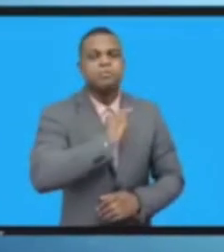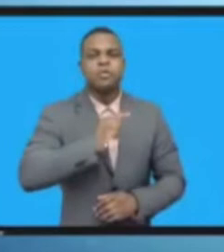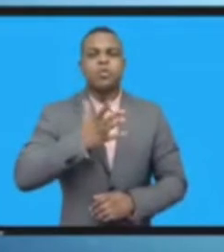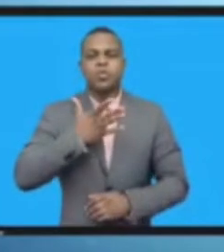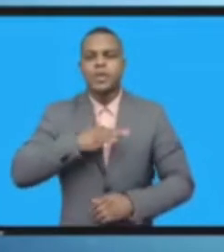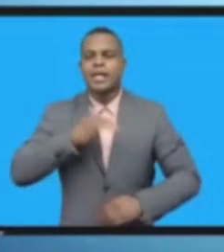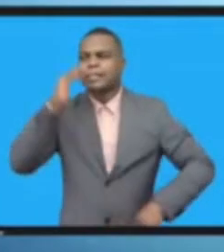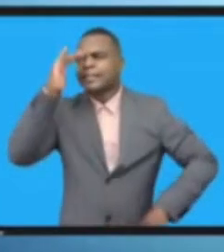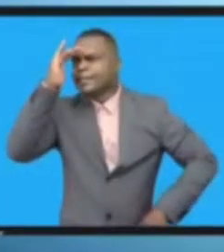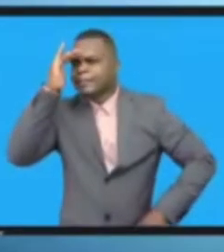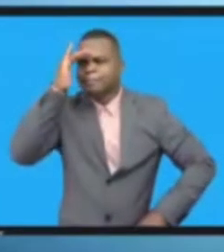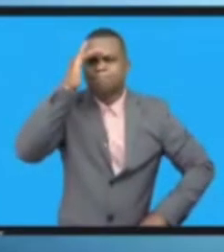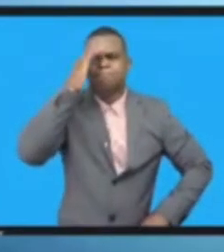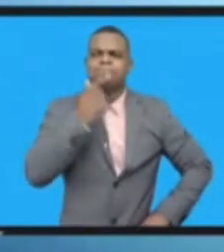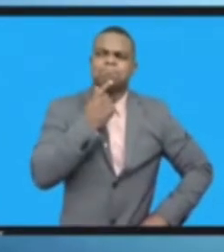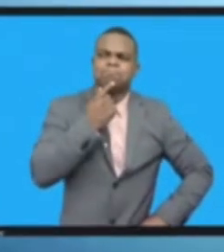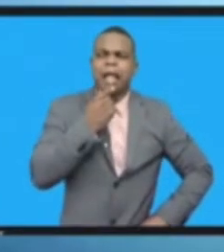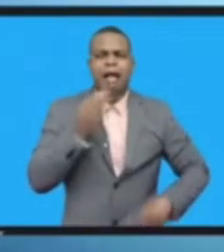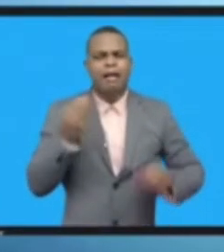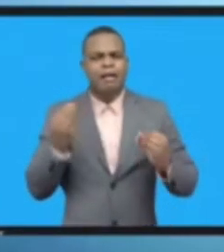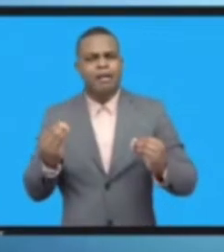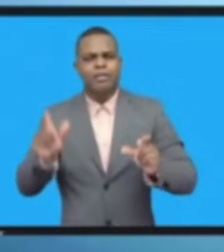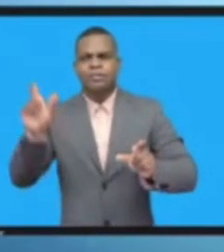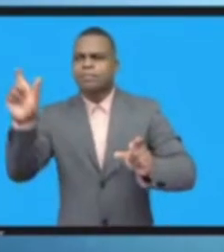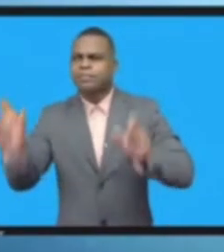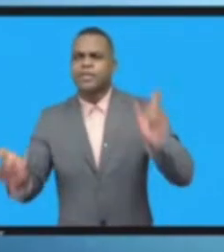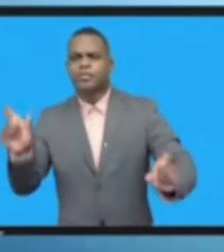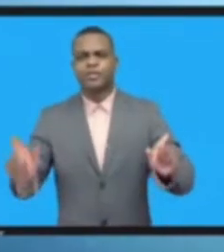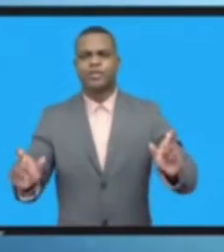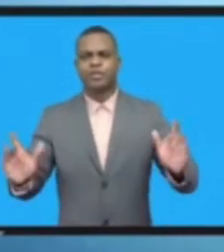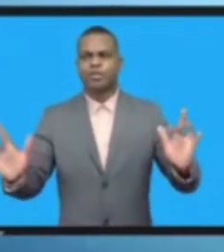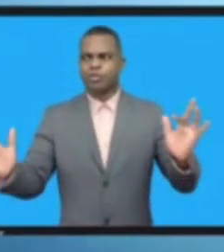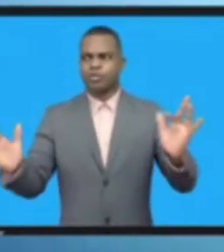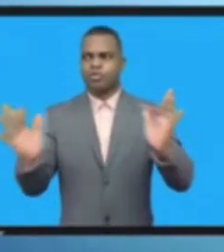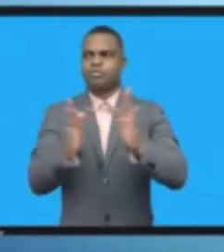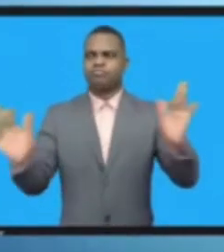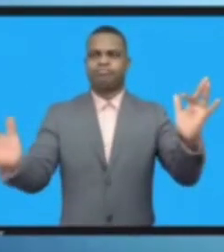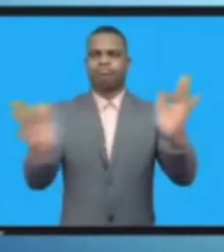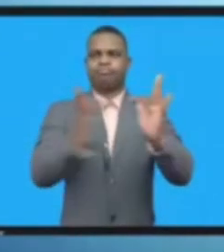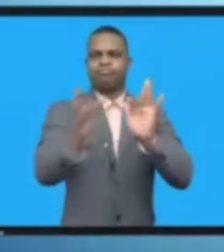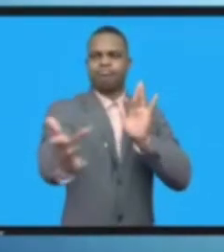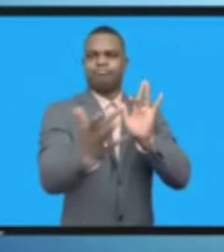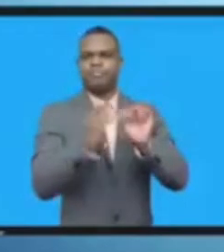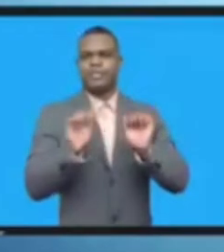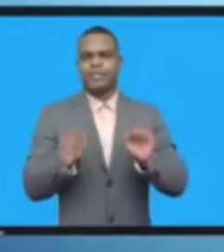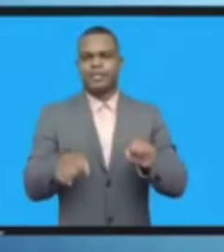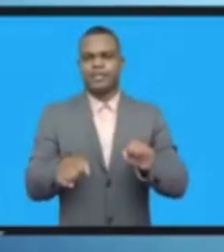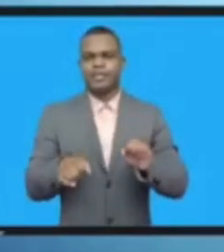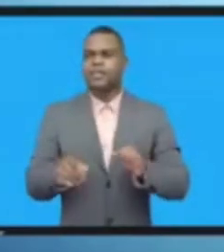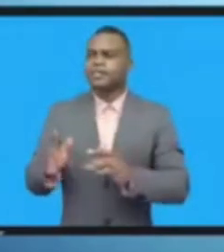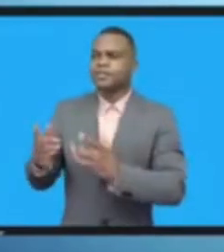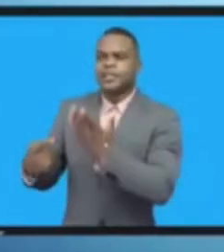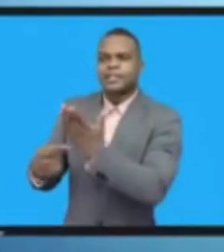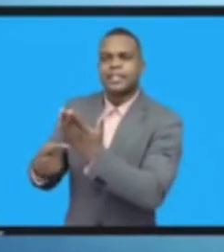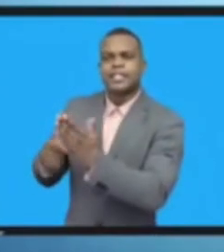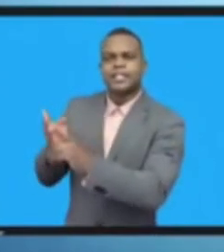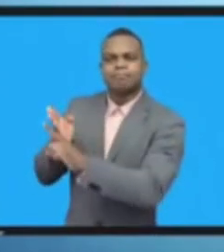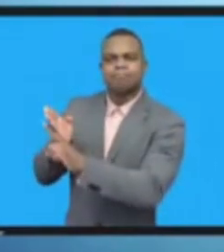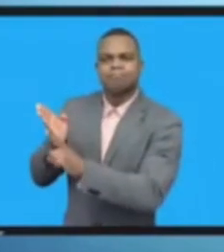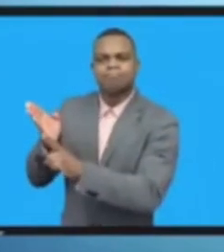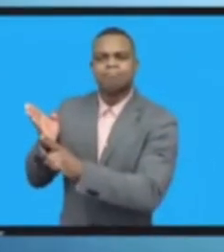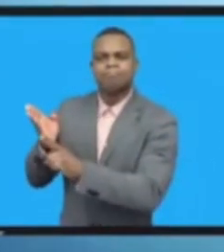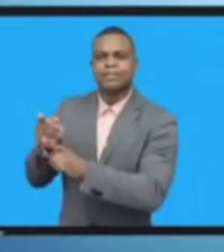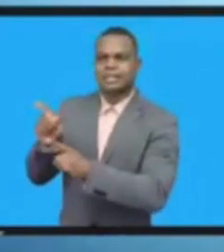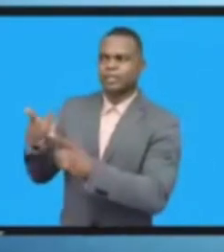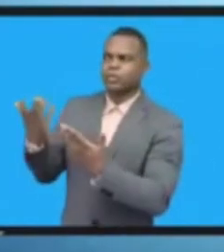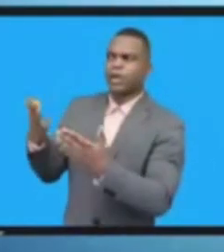أن هناك العديد من المشكلات الخاصة بقطاع التكنولوجيا وبالتالي نجد أن